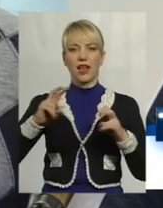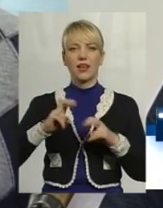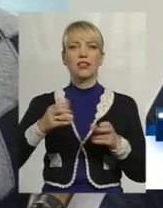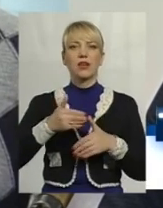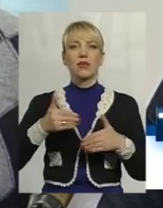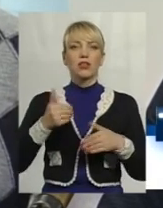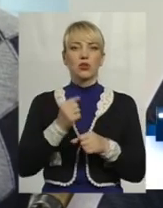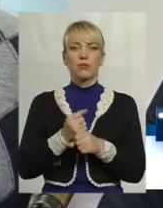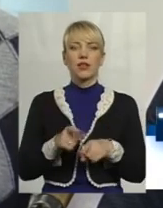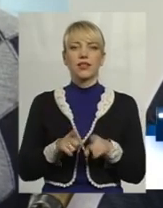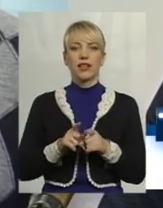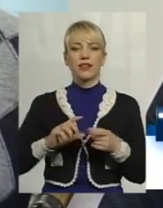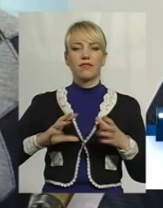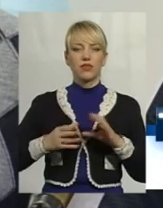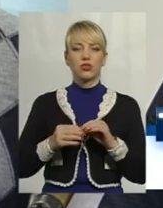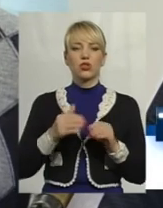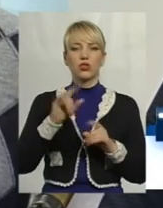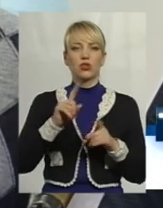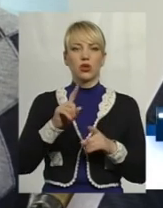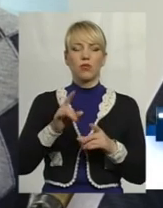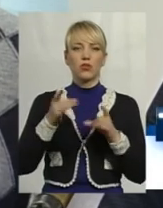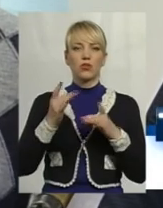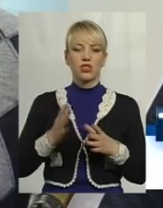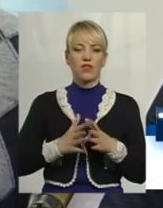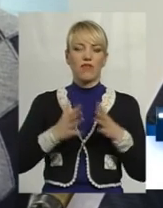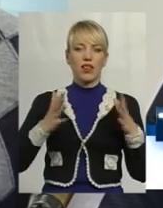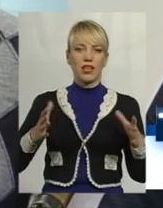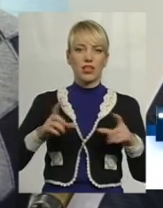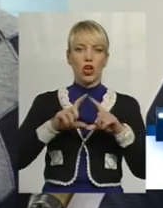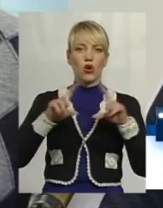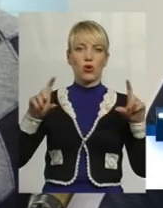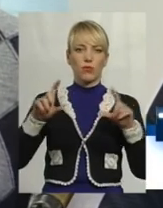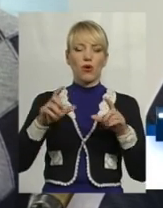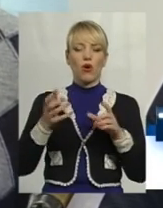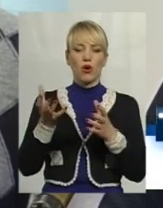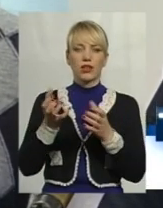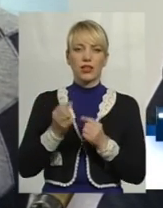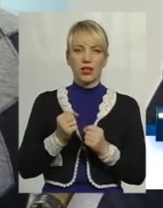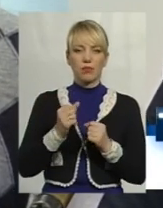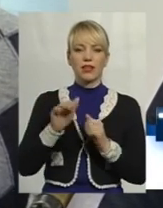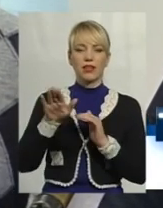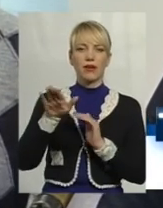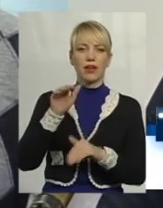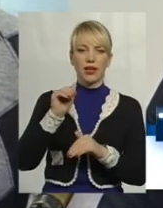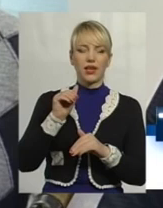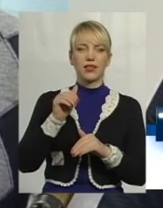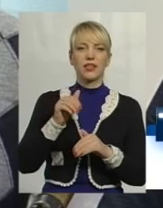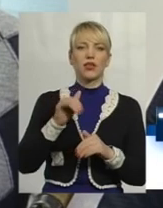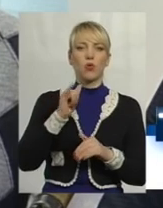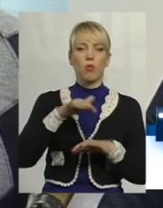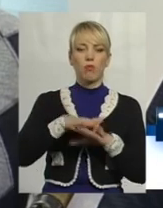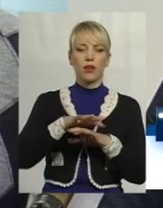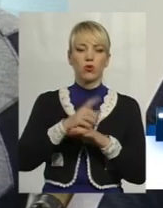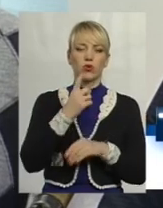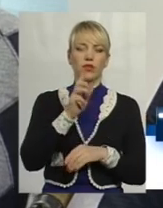висновок, що набагато простіше великі корпорації отримати в банку кредит мільйон-два мільйона гривень, ніж